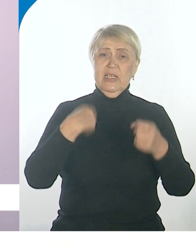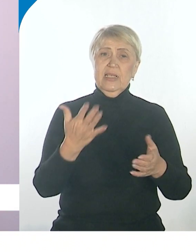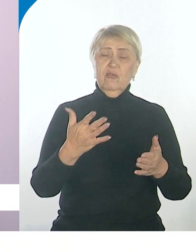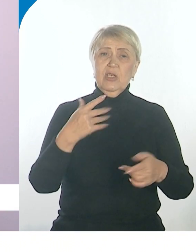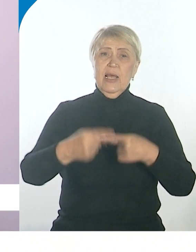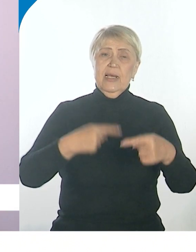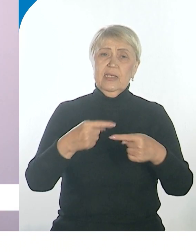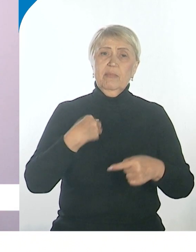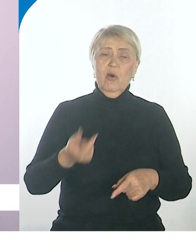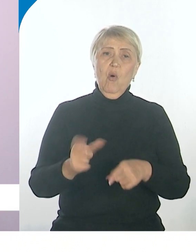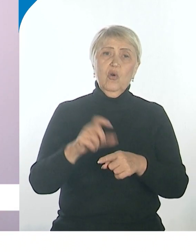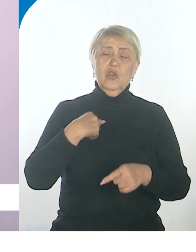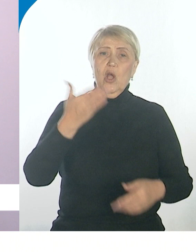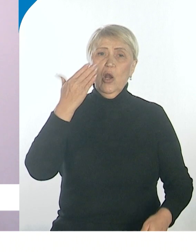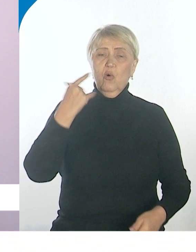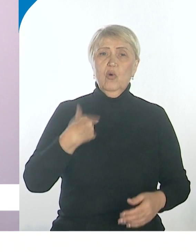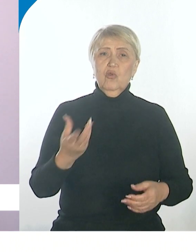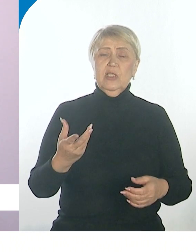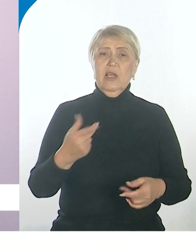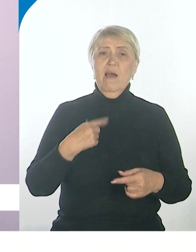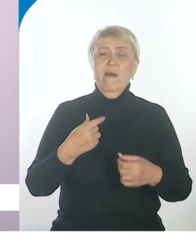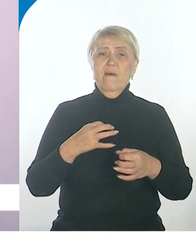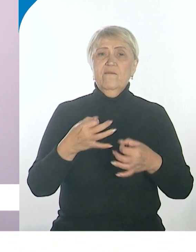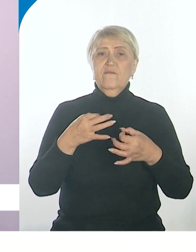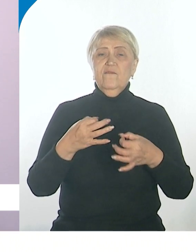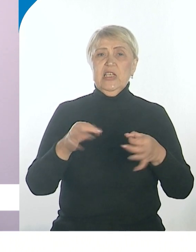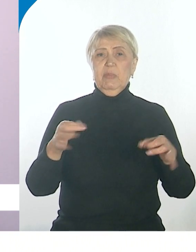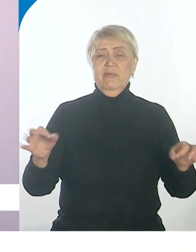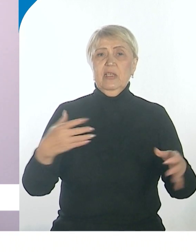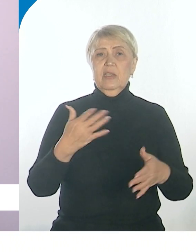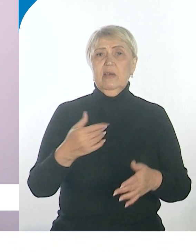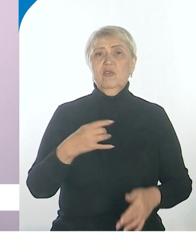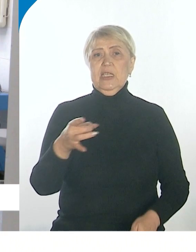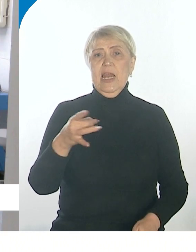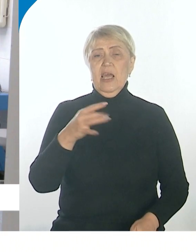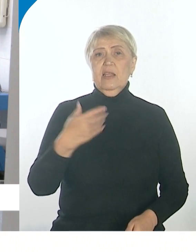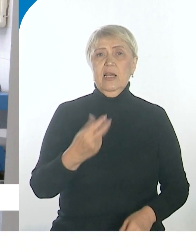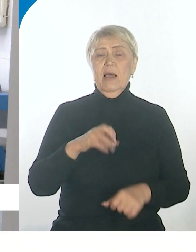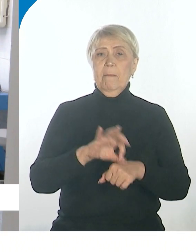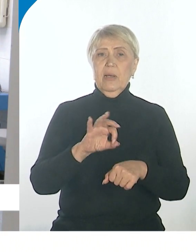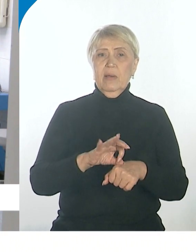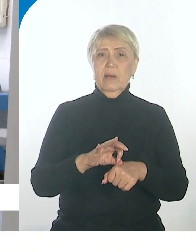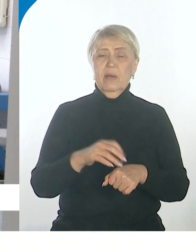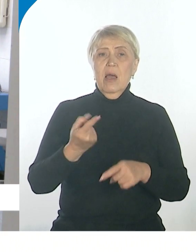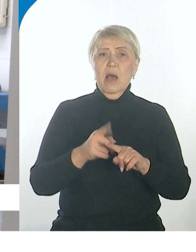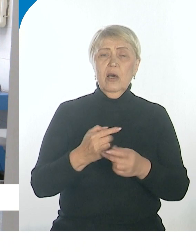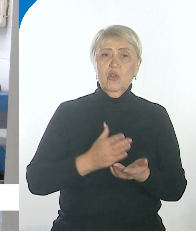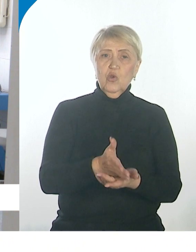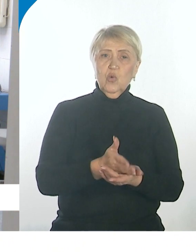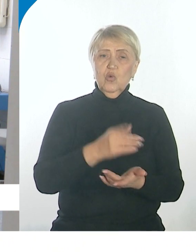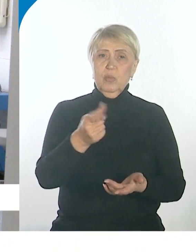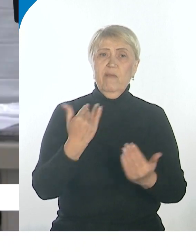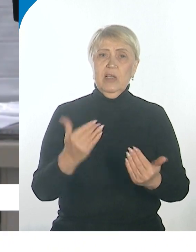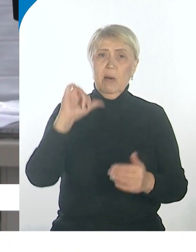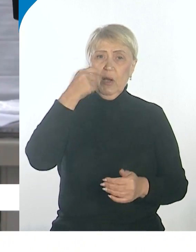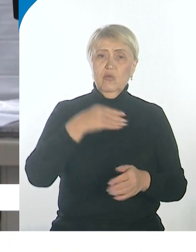относительно легко воспроизводим в условиях региональных диспансеров. Онкологической службе Хабаровского края в